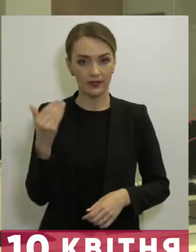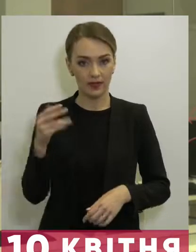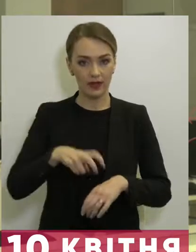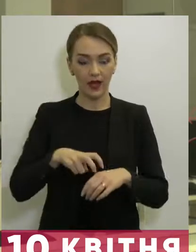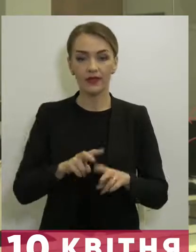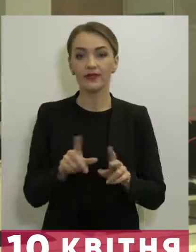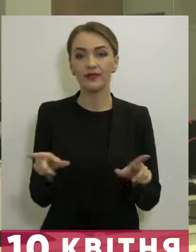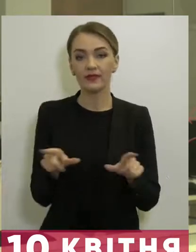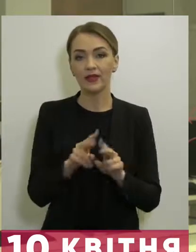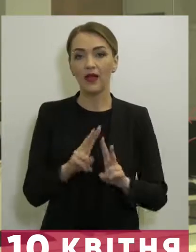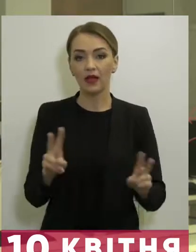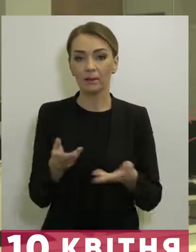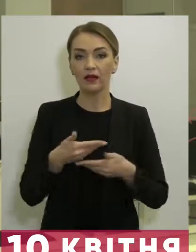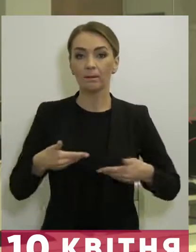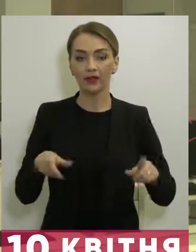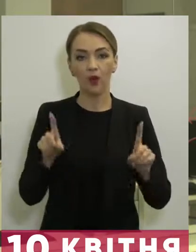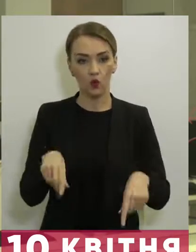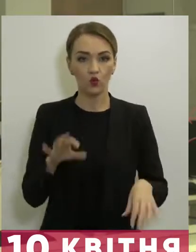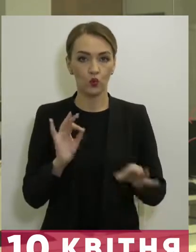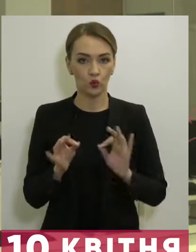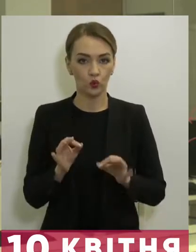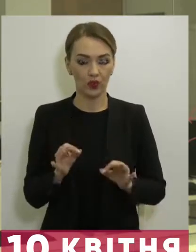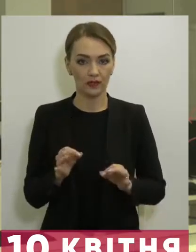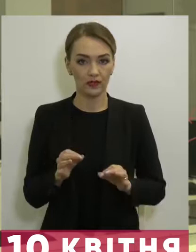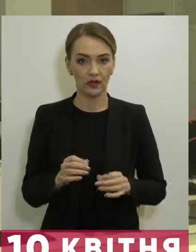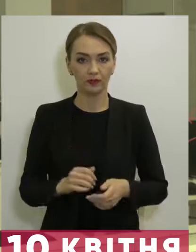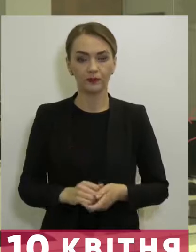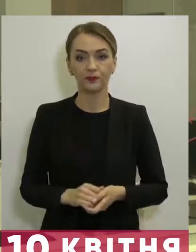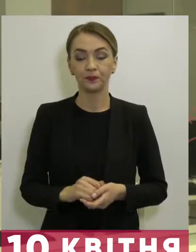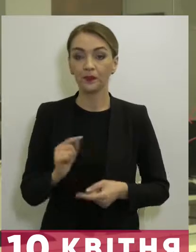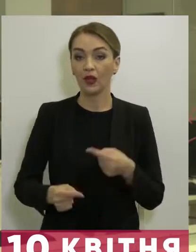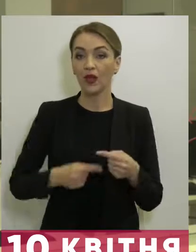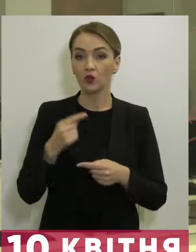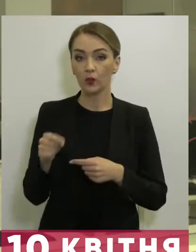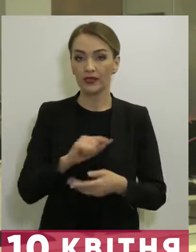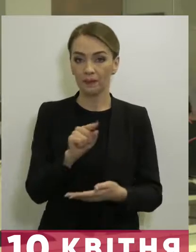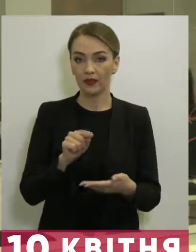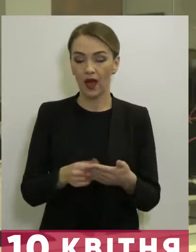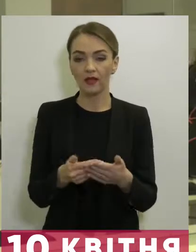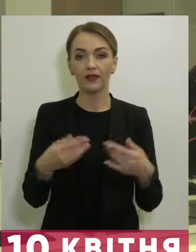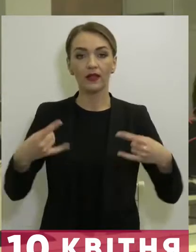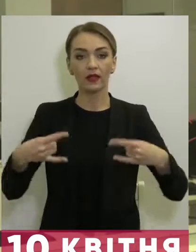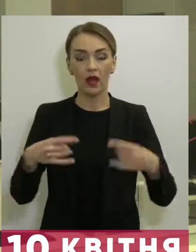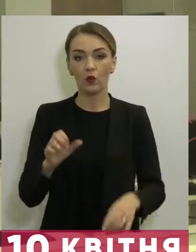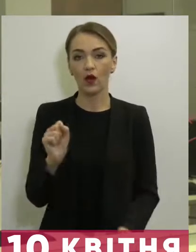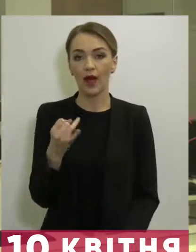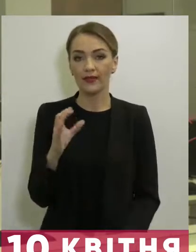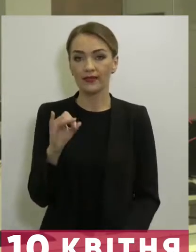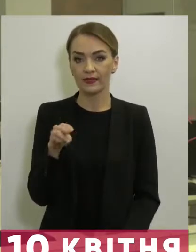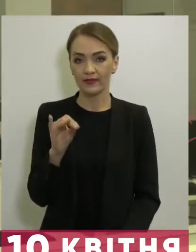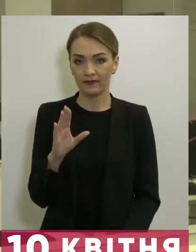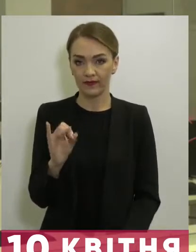з якими ми також консультуємося. Наступне запитання від телеканалу ICTV.